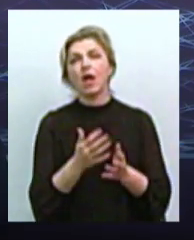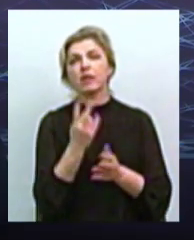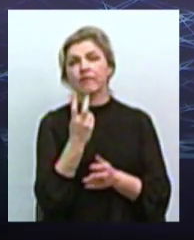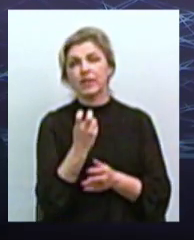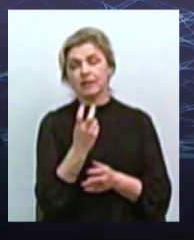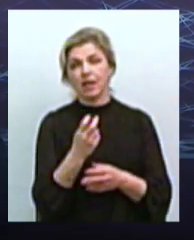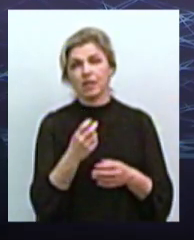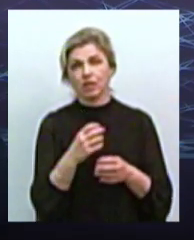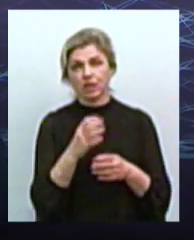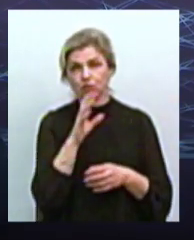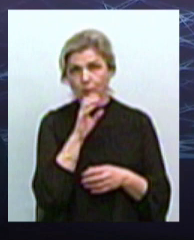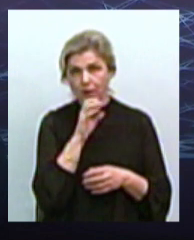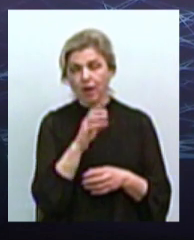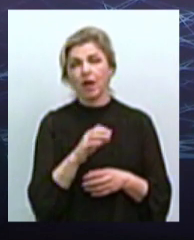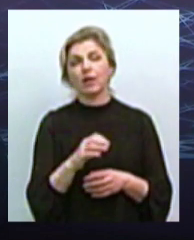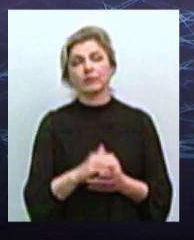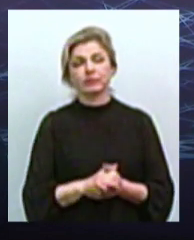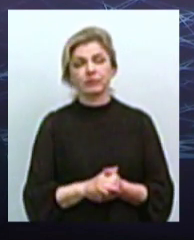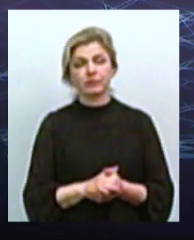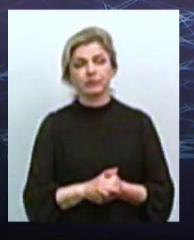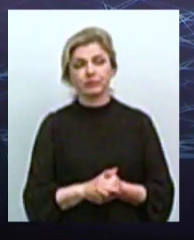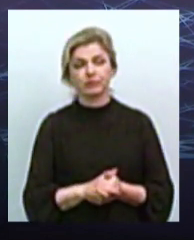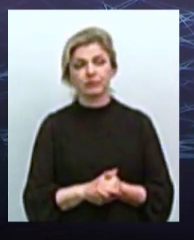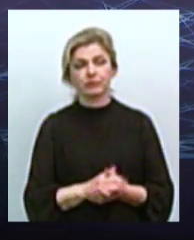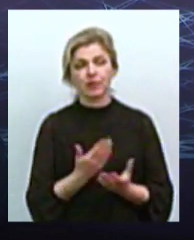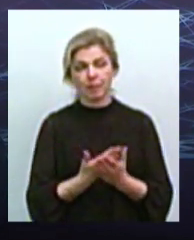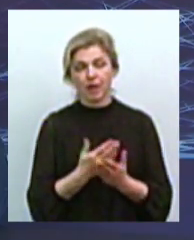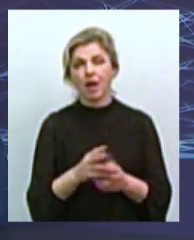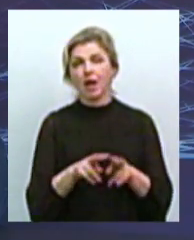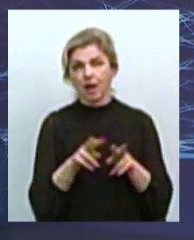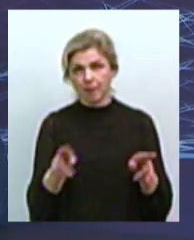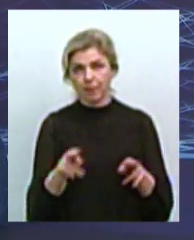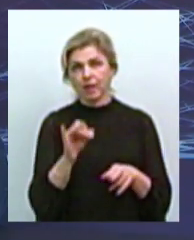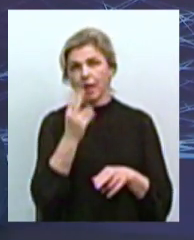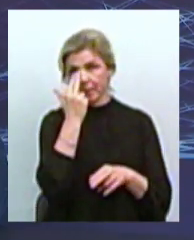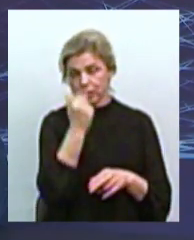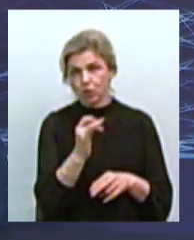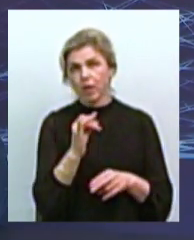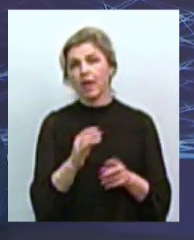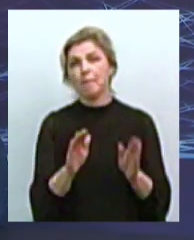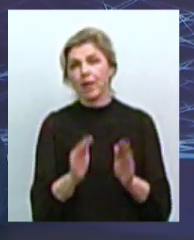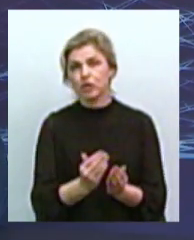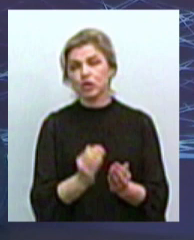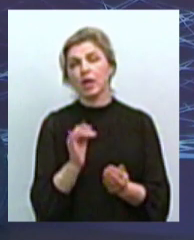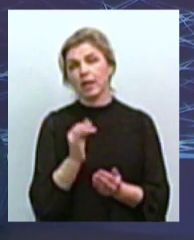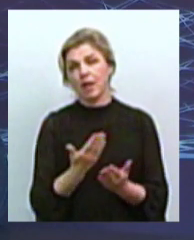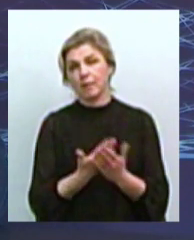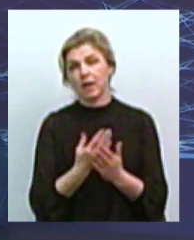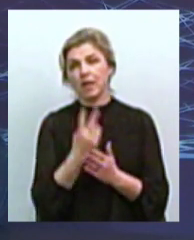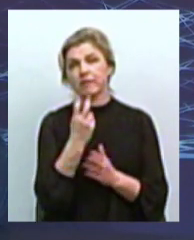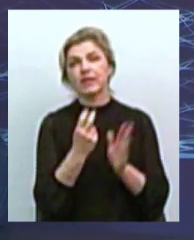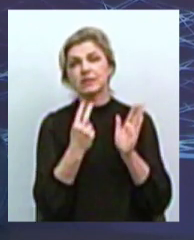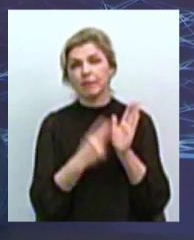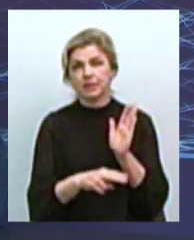тварин, при цьому приблизно та ж кількість прилаштована, може навіть менше, і близько 270